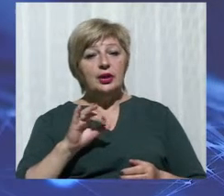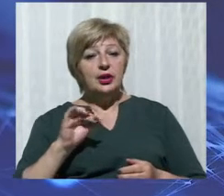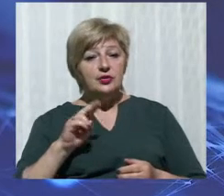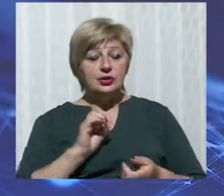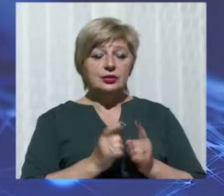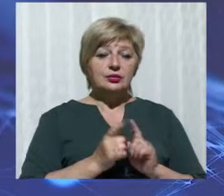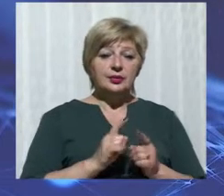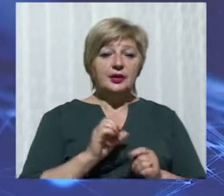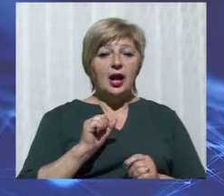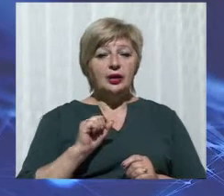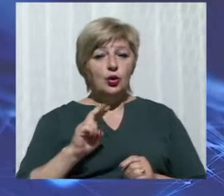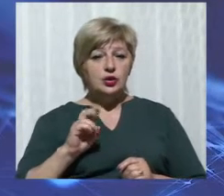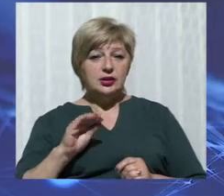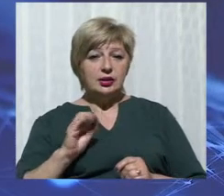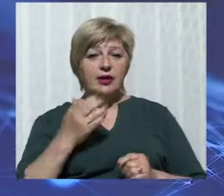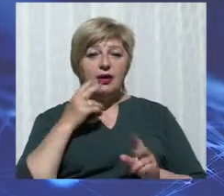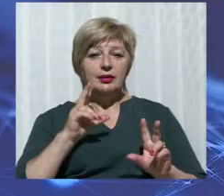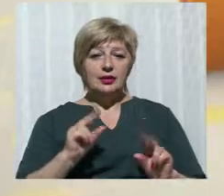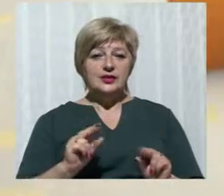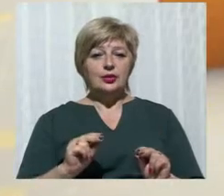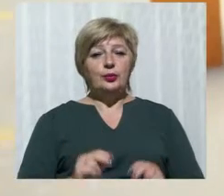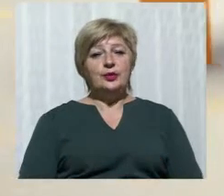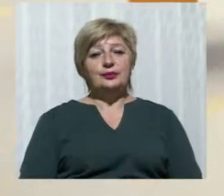сурдопереклад Ганна Костікова. На все добре.